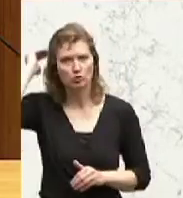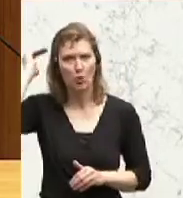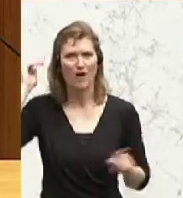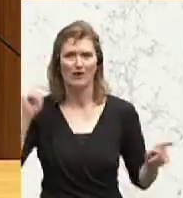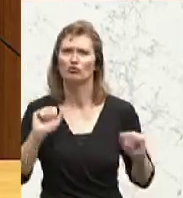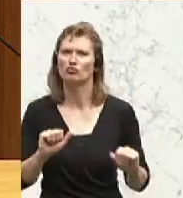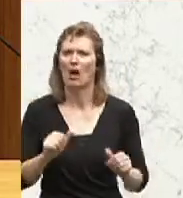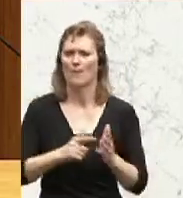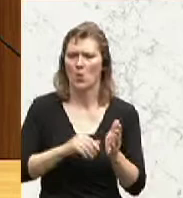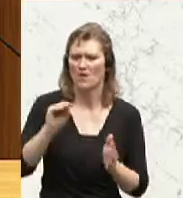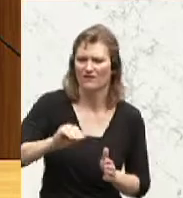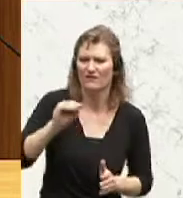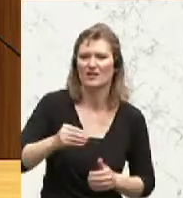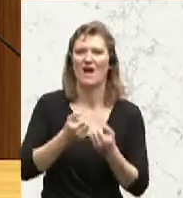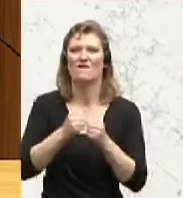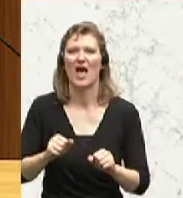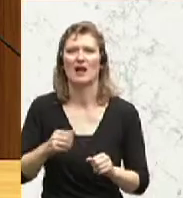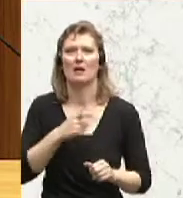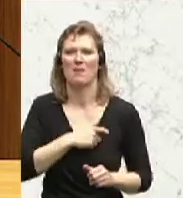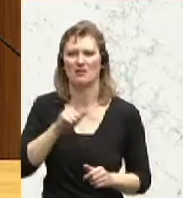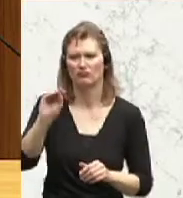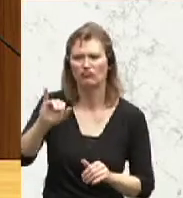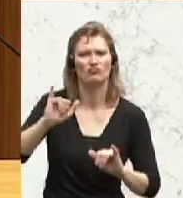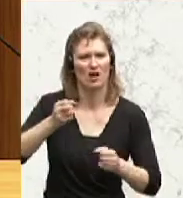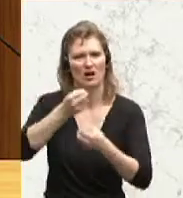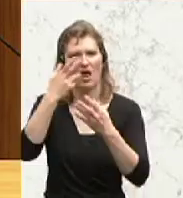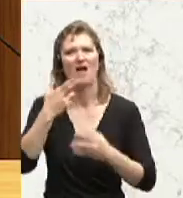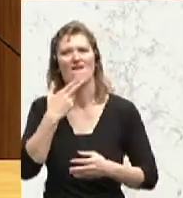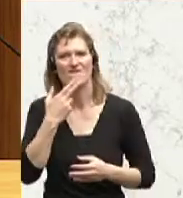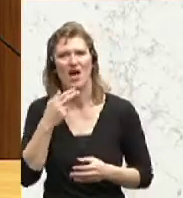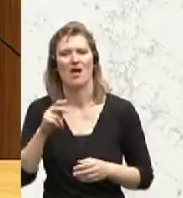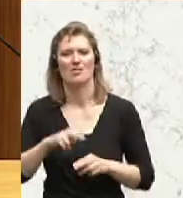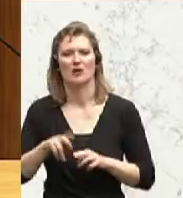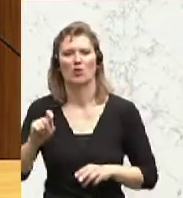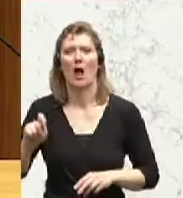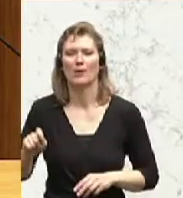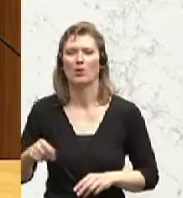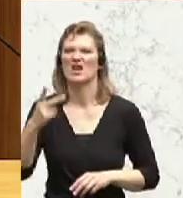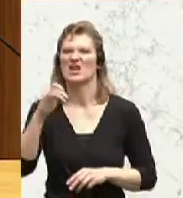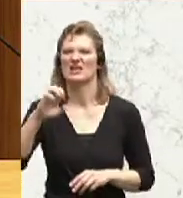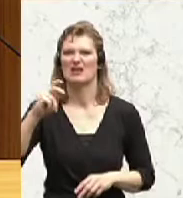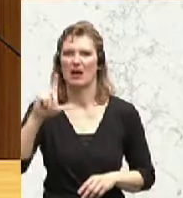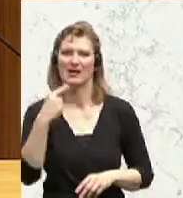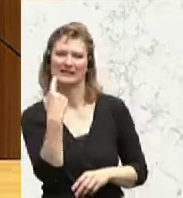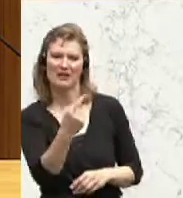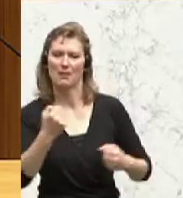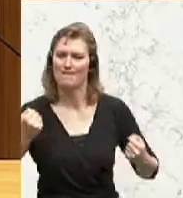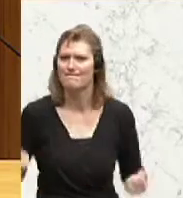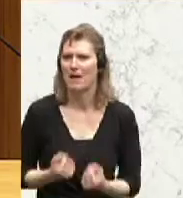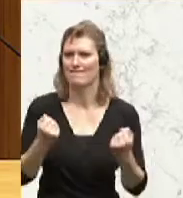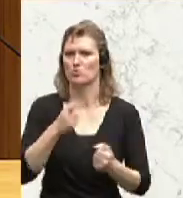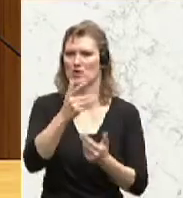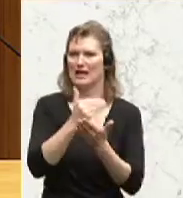freiheitliche Fraktion vertreten, durch unseren Nationalratsabgeordneten Kickl, im höchsten Maß für seinen Einsatz und dieses Gesetz